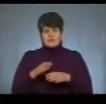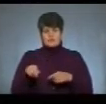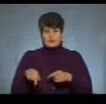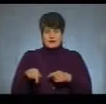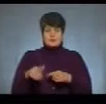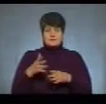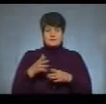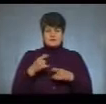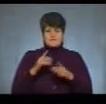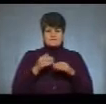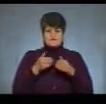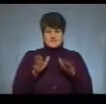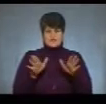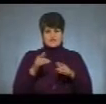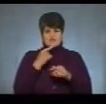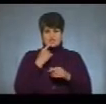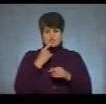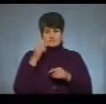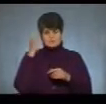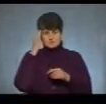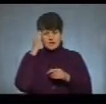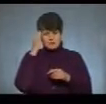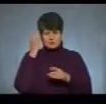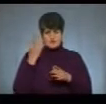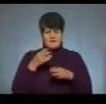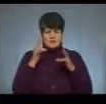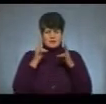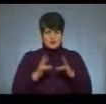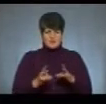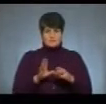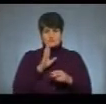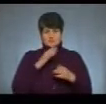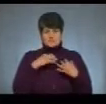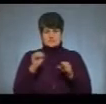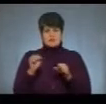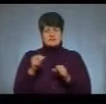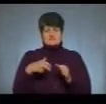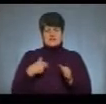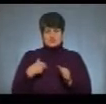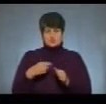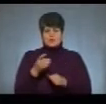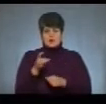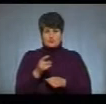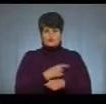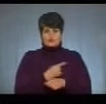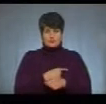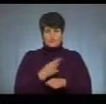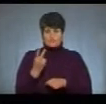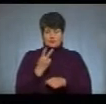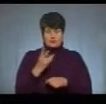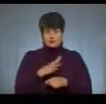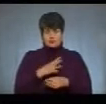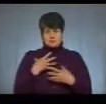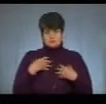-матері відкрита черепно-мозкова травма. Жінку госпіталізували у Заліщицьку центральну районну лікарню. В обох водіїв не було ознак сп'яніння,